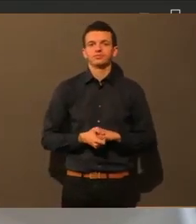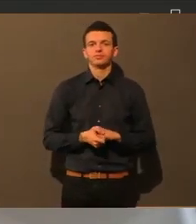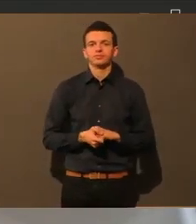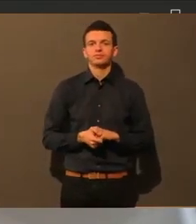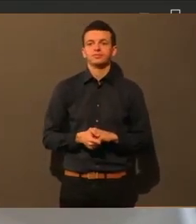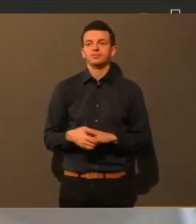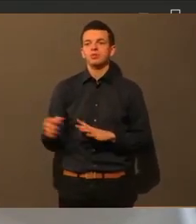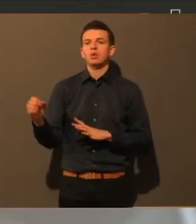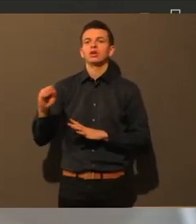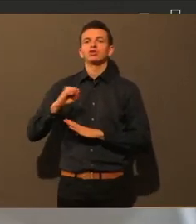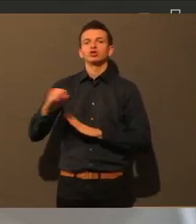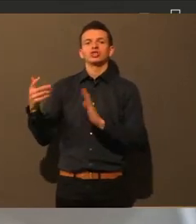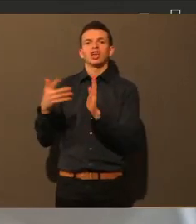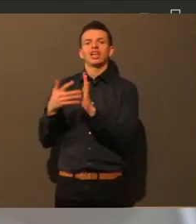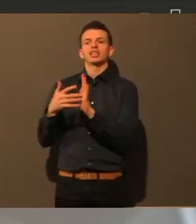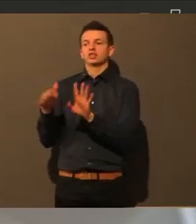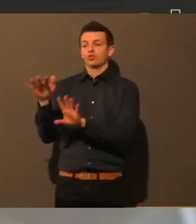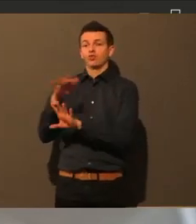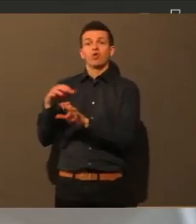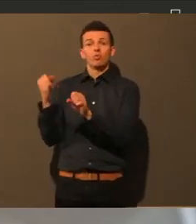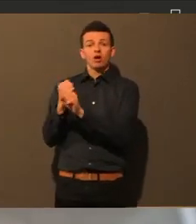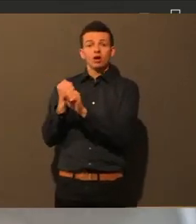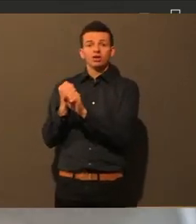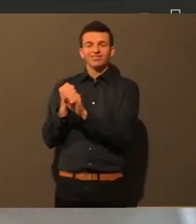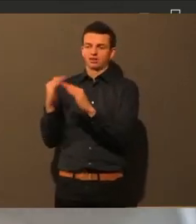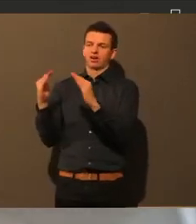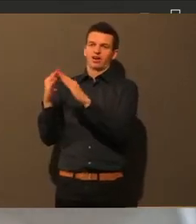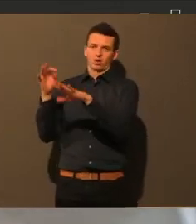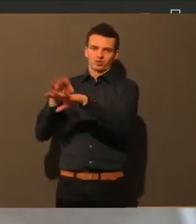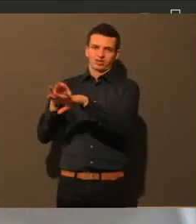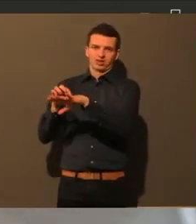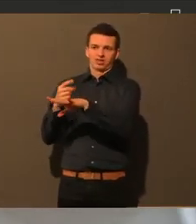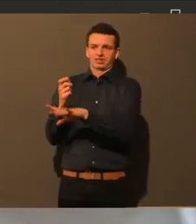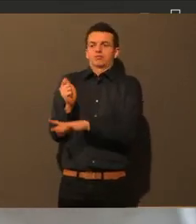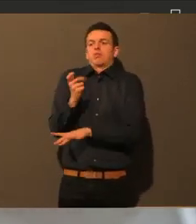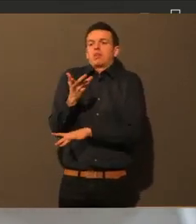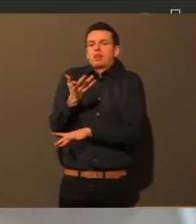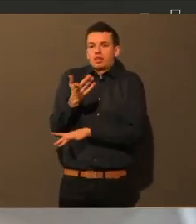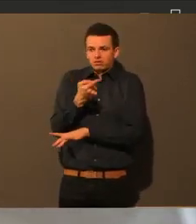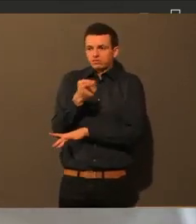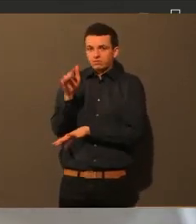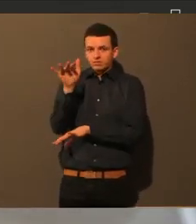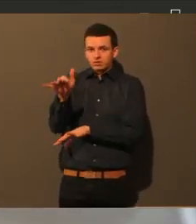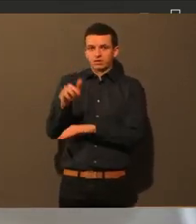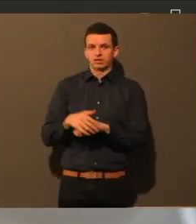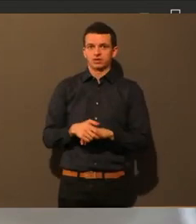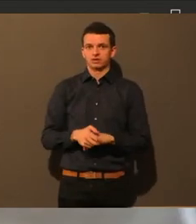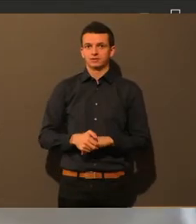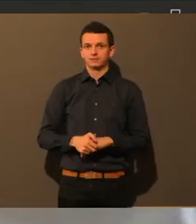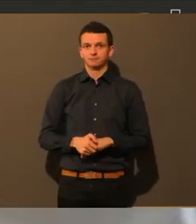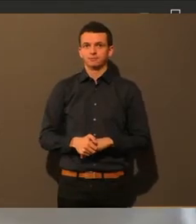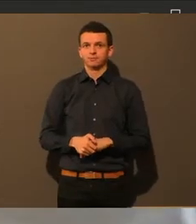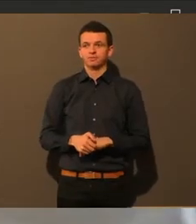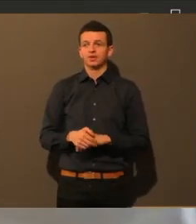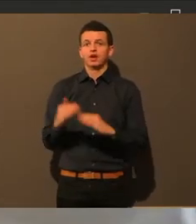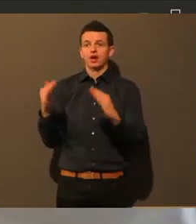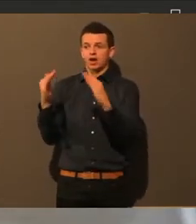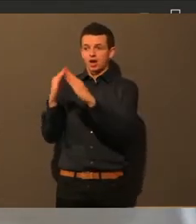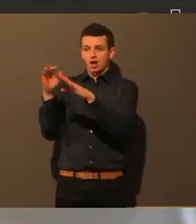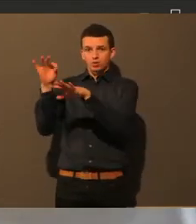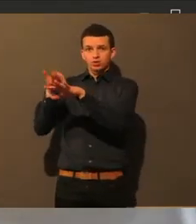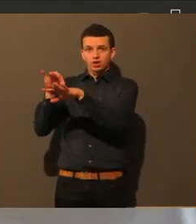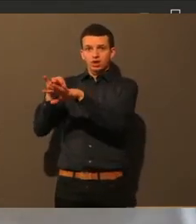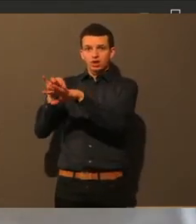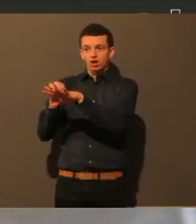Hausärzten durchgeführt werden. Es gibt Hausärzte, die das machen, diejenigen, das machen, die kann man auch bei der